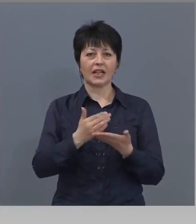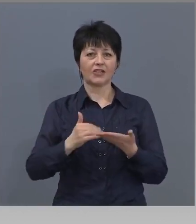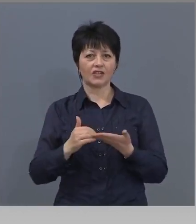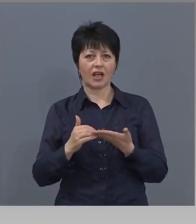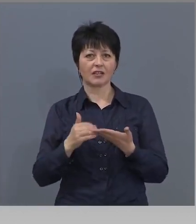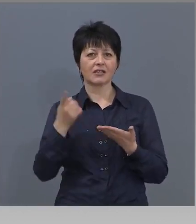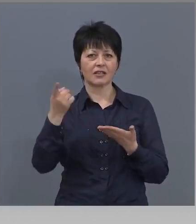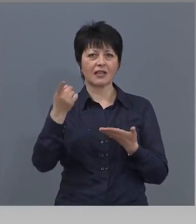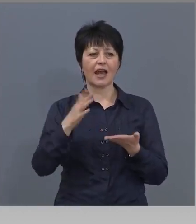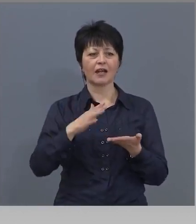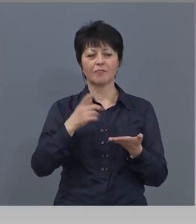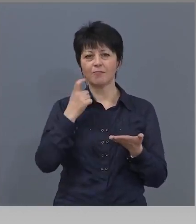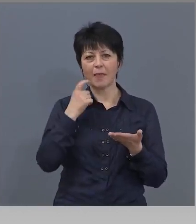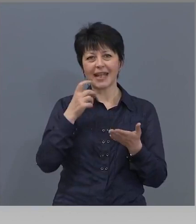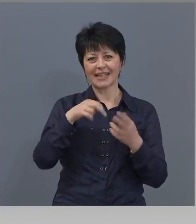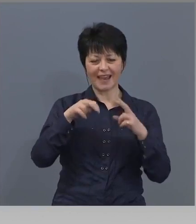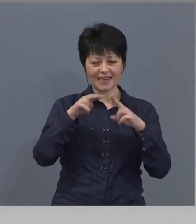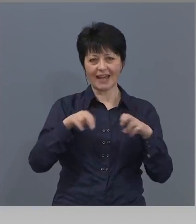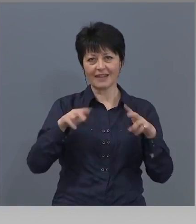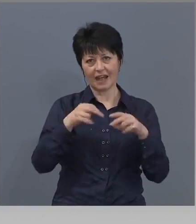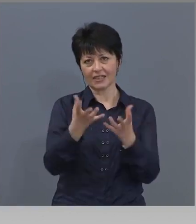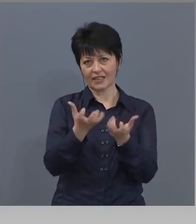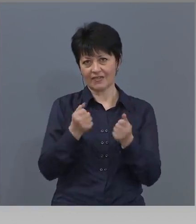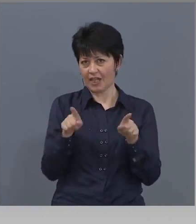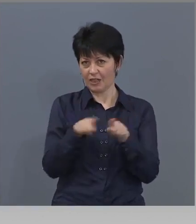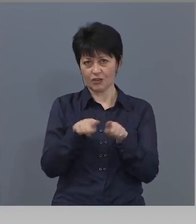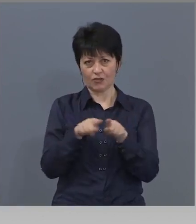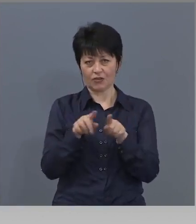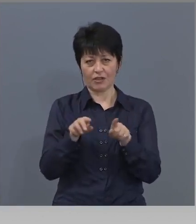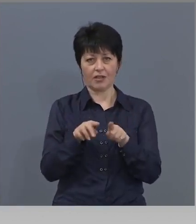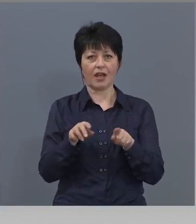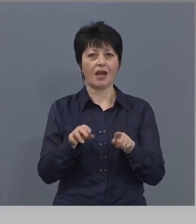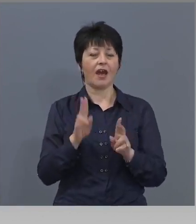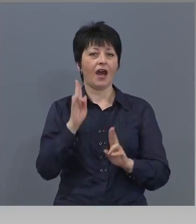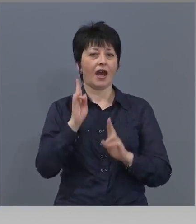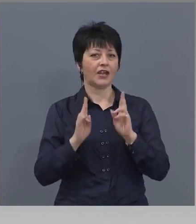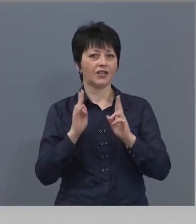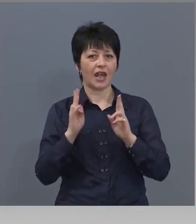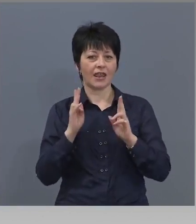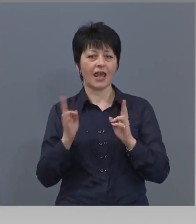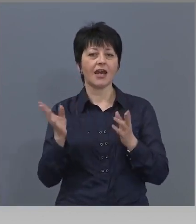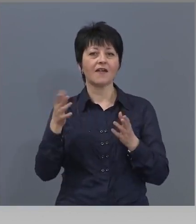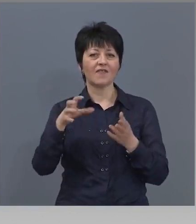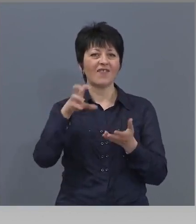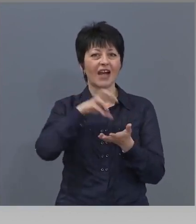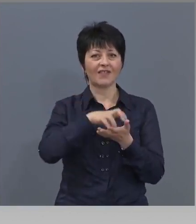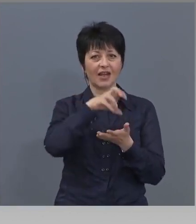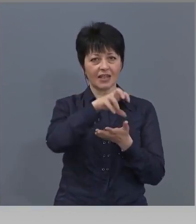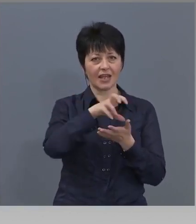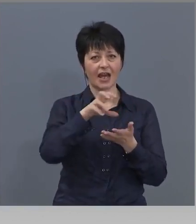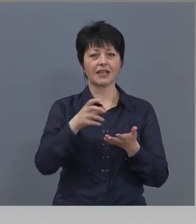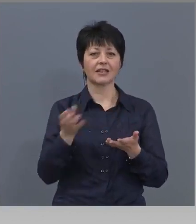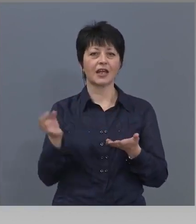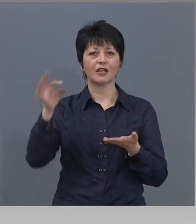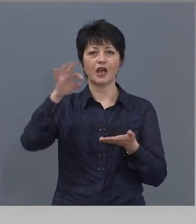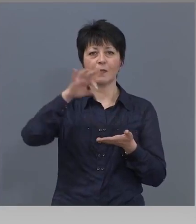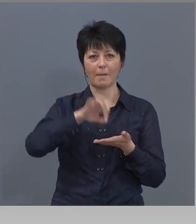анализа, също са взели такова решение в тези квартали да се засили и полицейското присъствие, така че